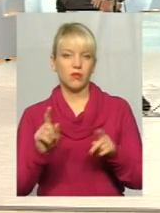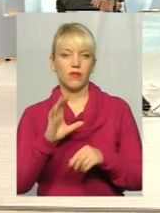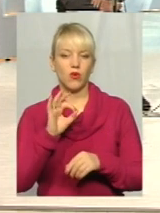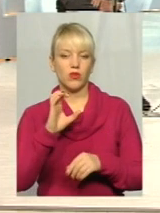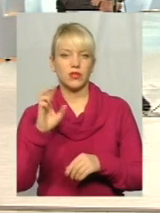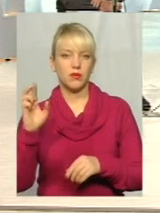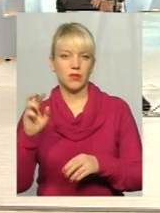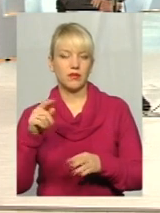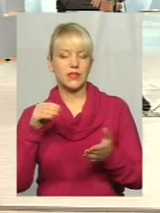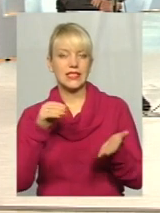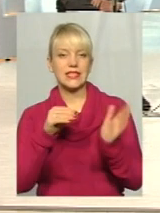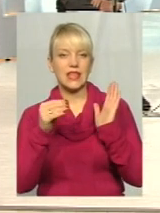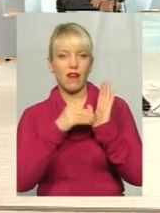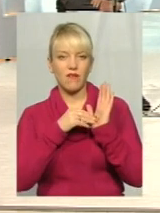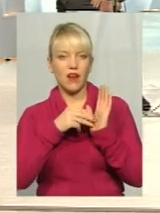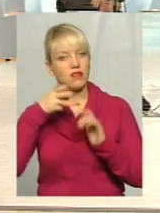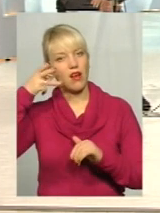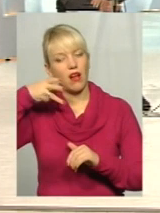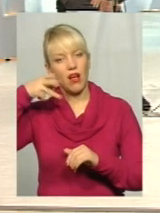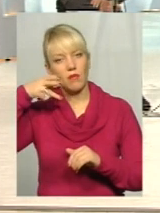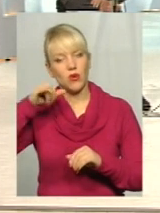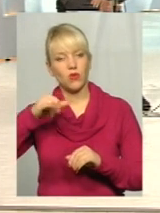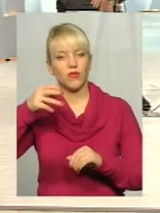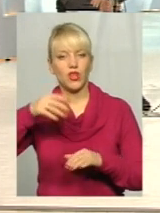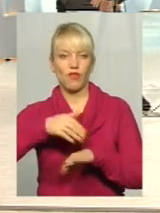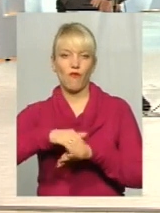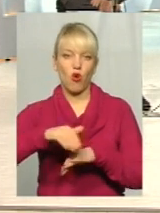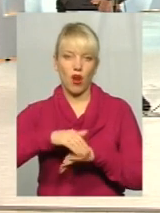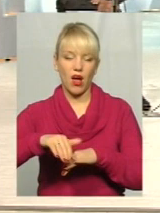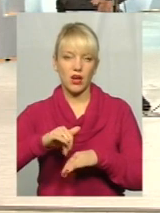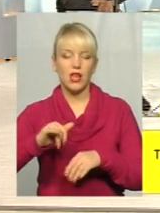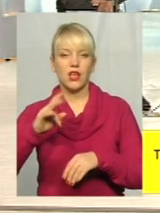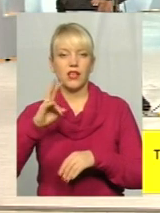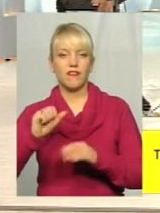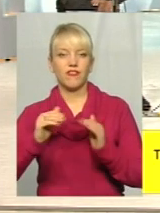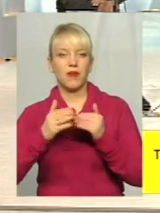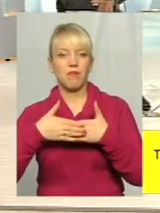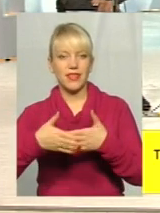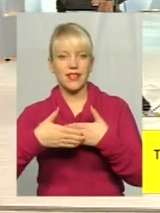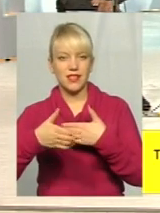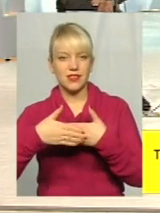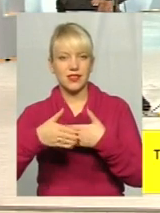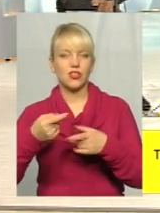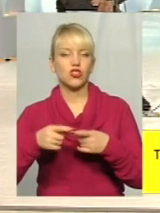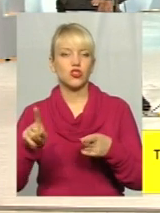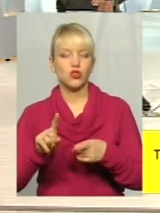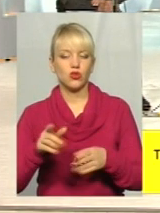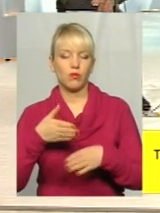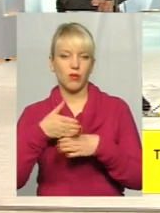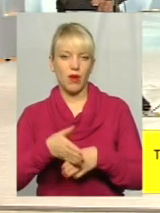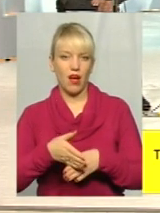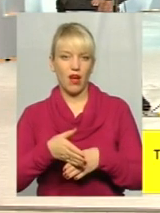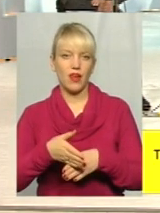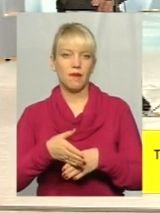ставлять камери в дворах, ставлять камери в під'їздах, що також допомагає зупинити чи